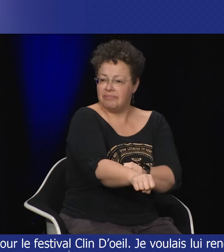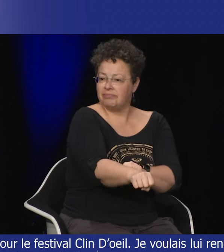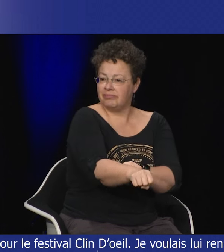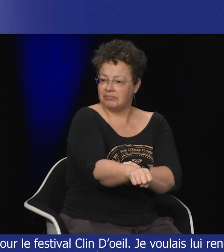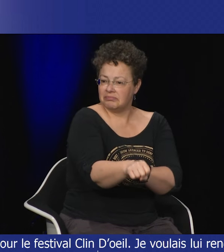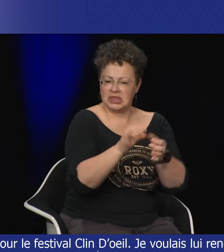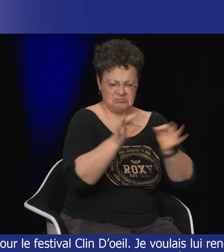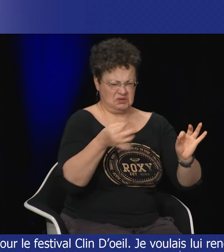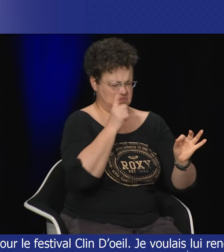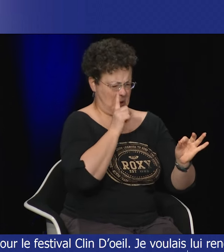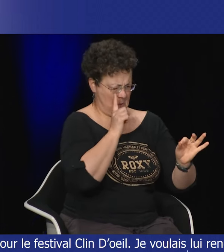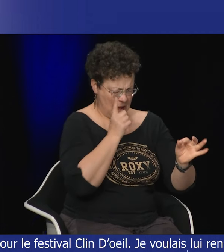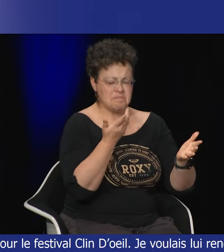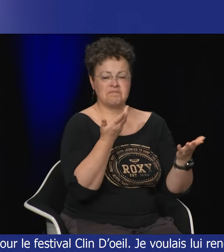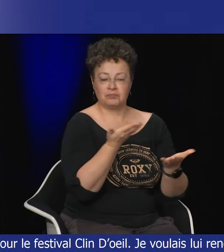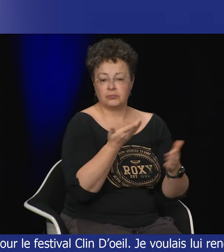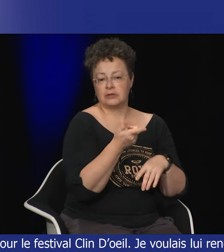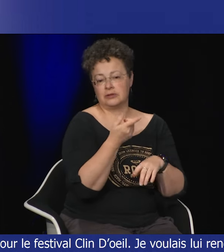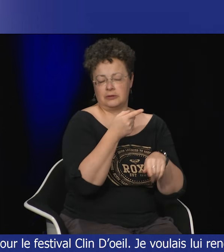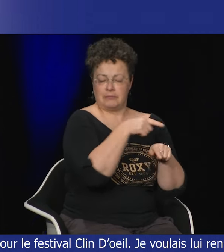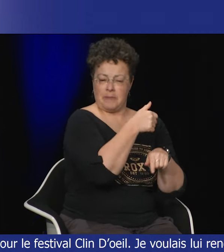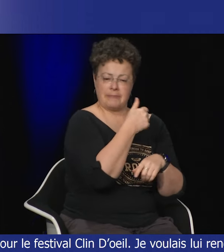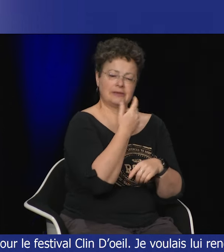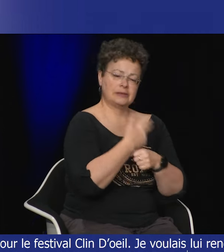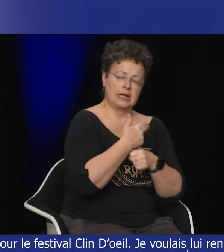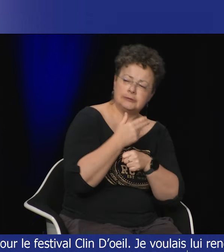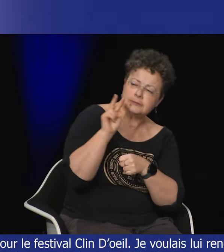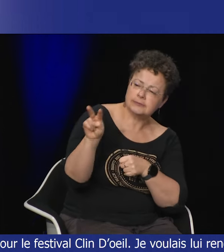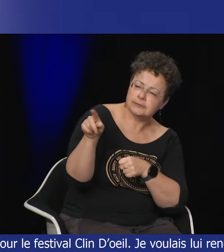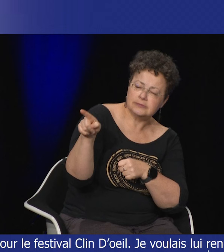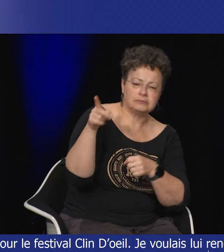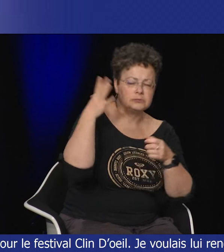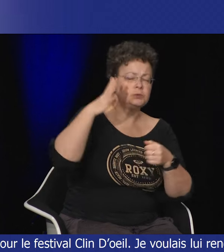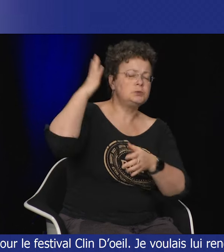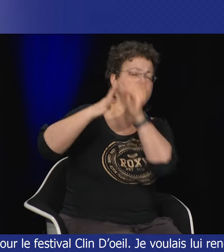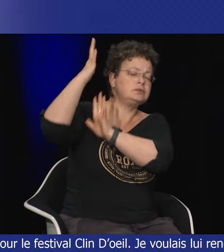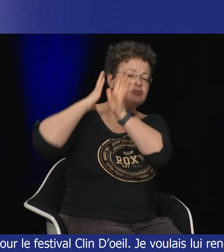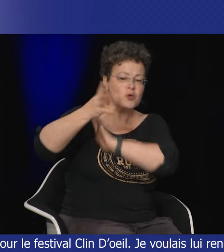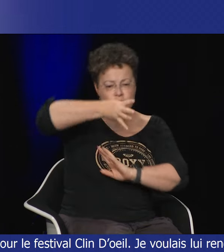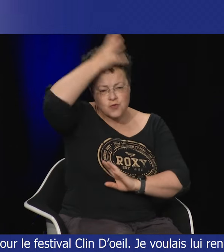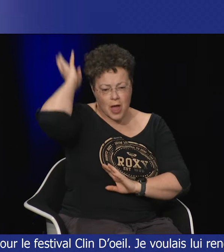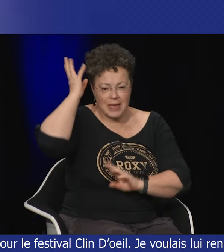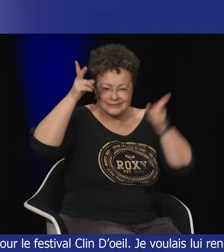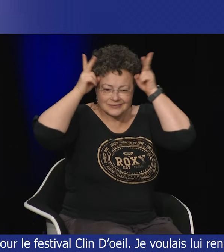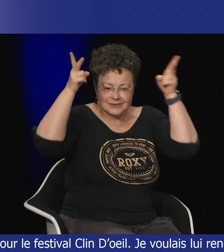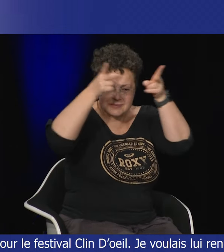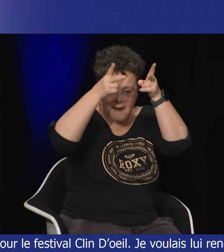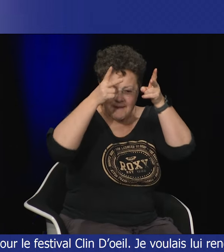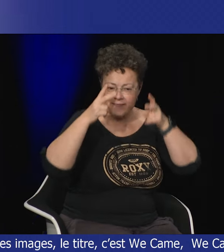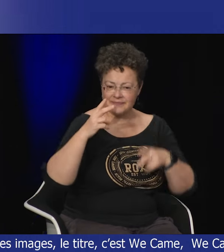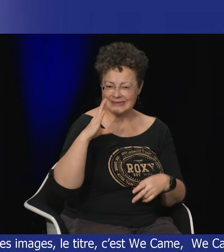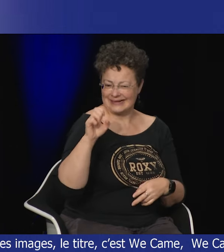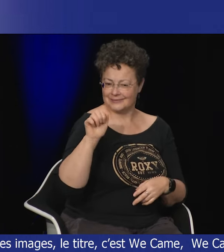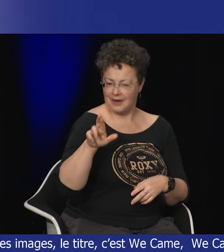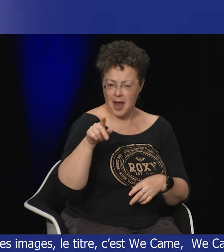venus nous avons conquis nous avons vu nous avons conquis et elle elle Nancy elle se disait qu'au